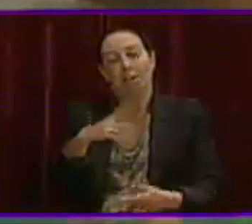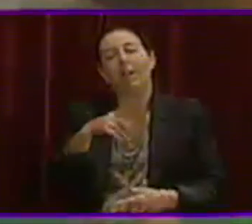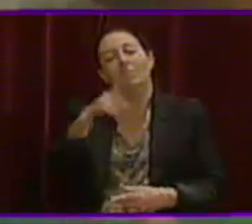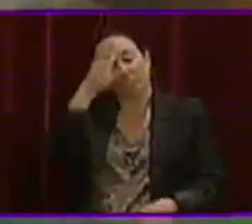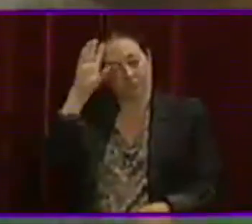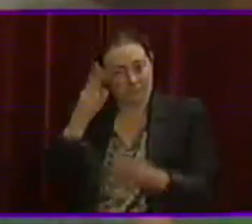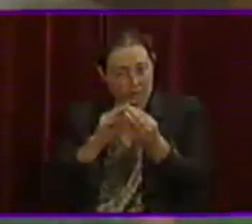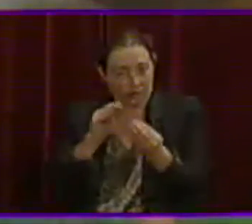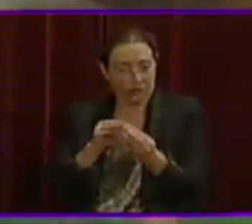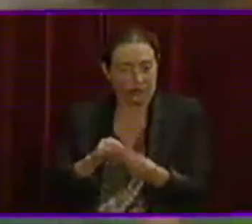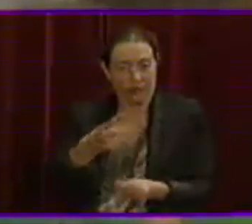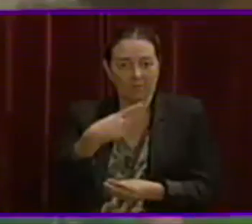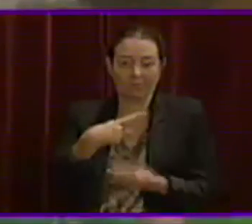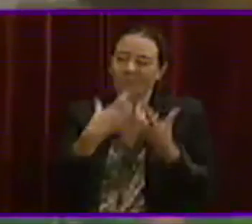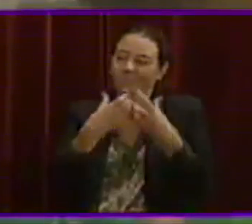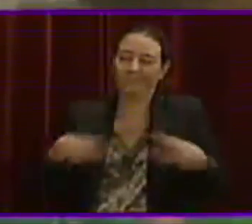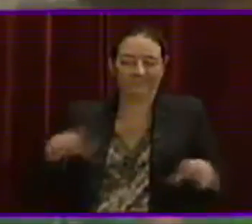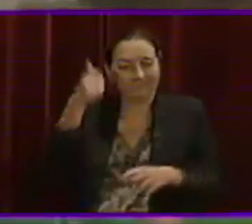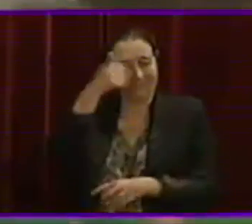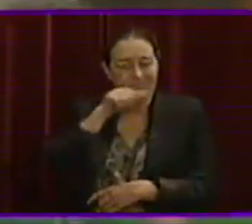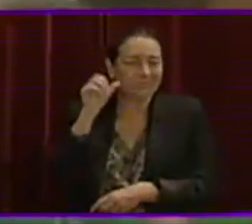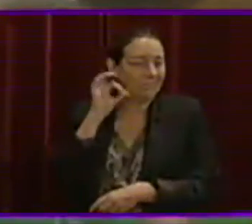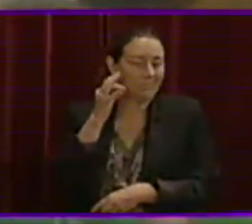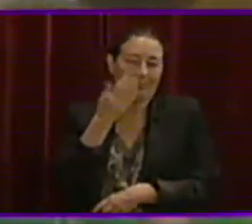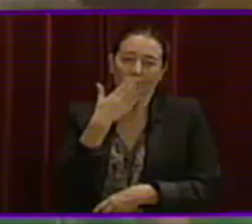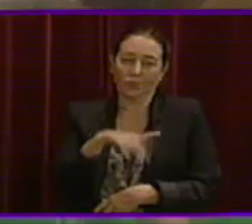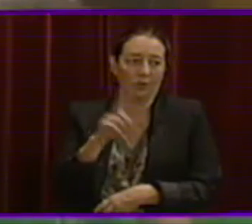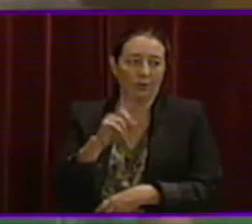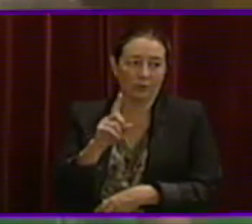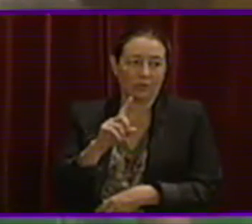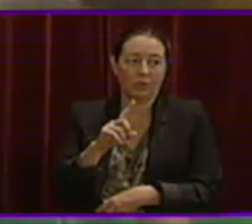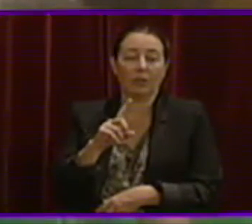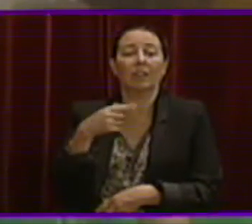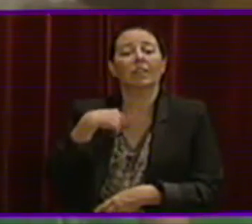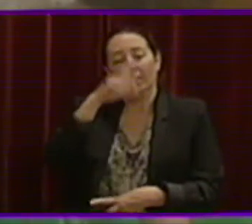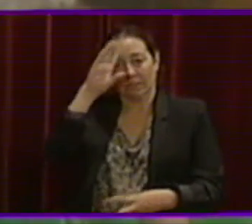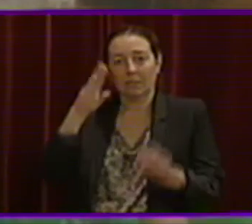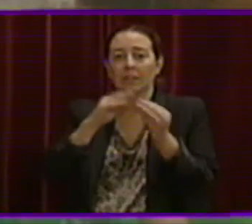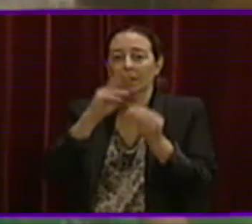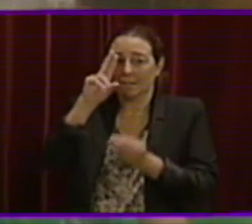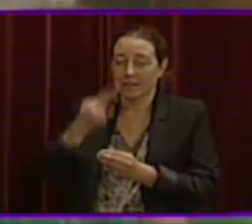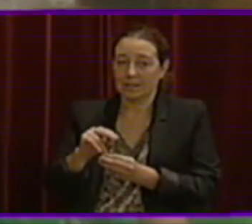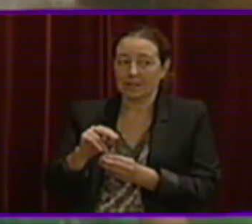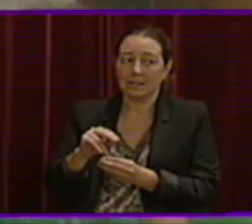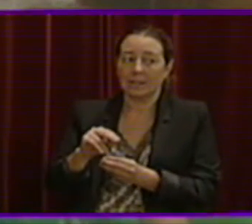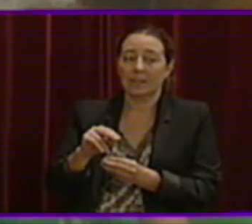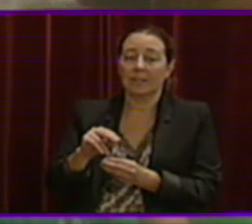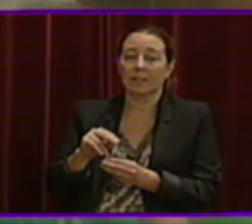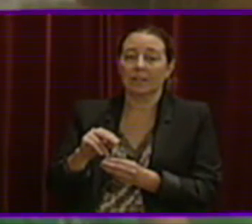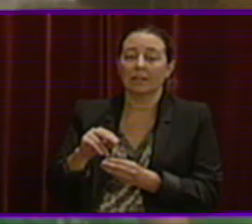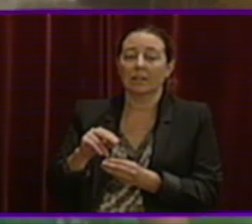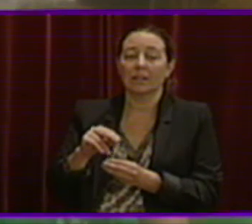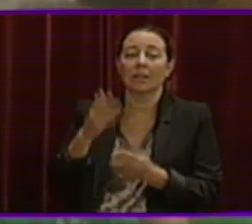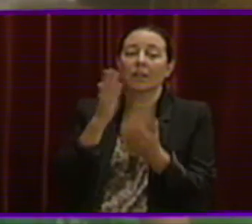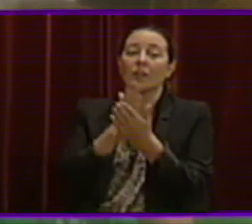també en la no segregació dels alumnes en aquests centres i també coincidim, crec jo, en que els col·legis